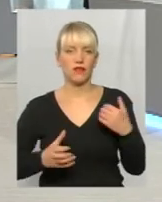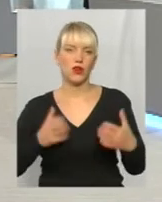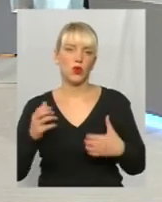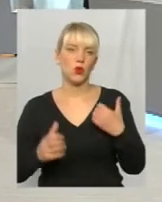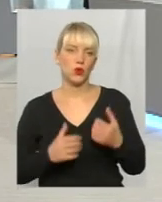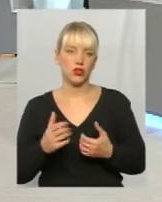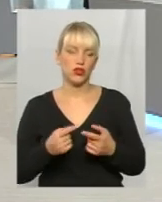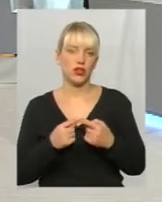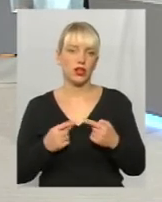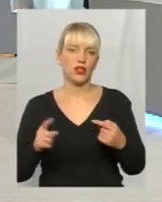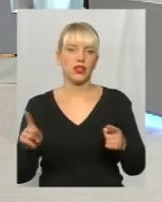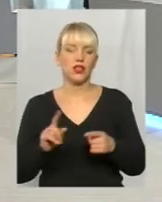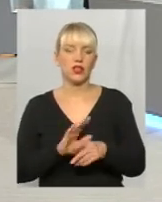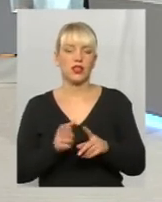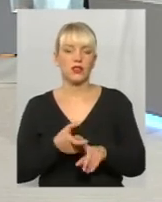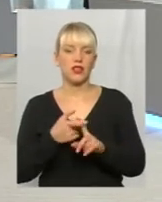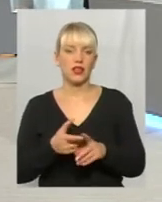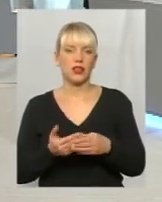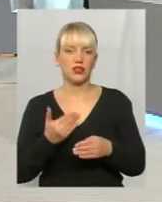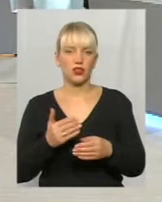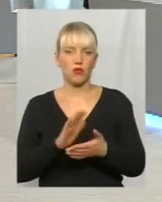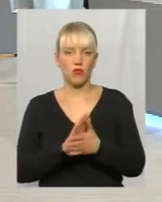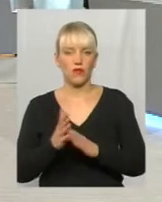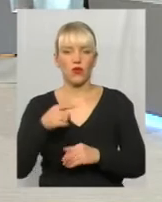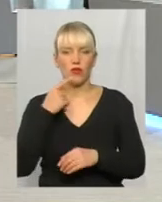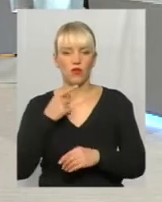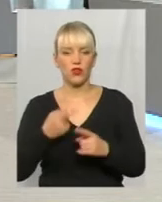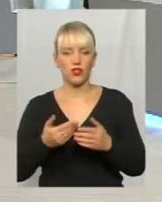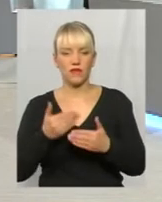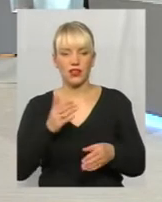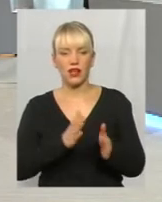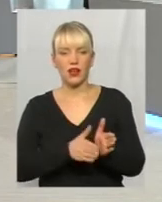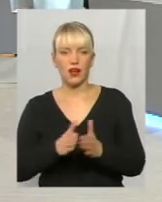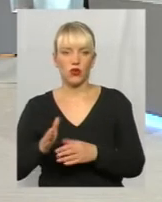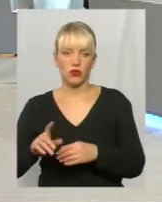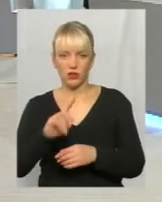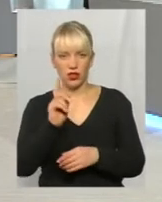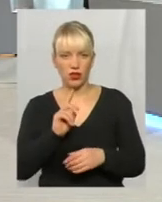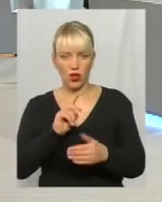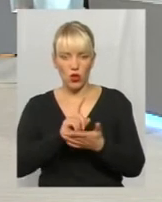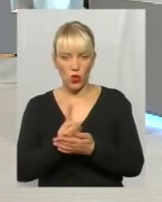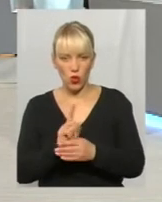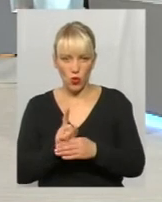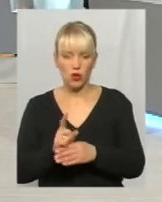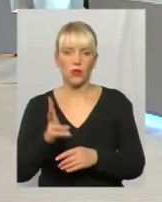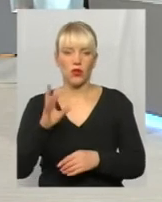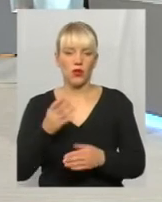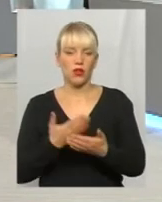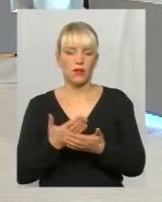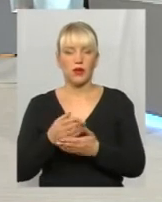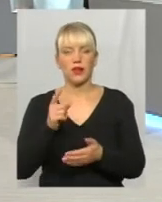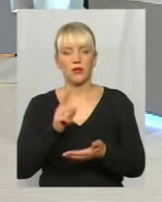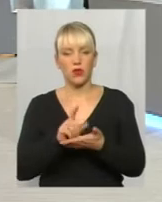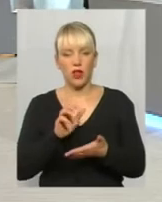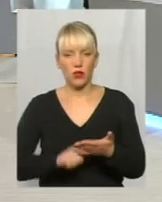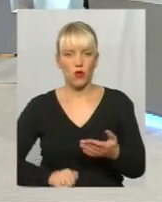речі, які не залежать, умовно кажучи, від регуляторних норм, але, наприклад, у податковій сфері, у